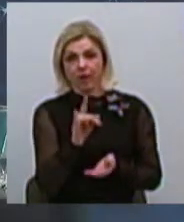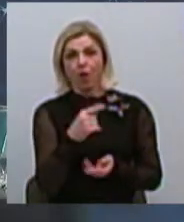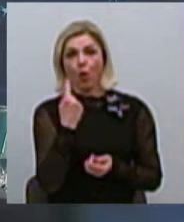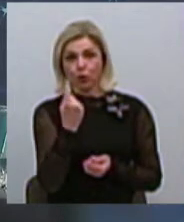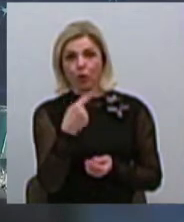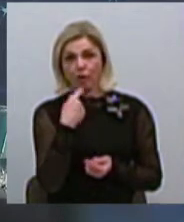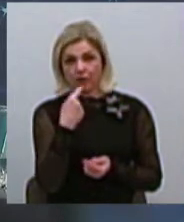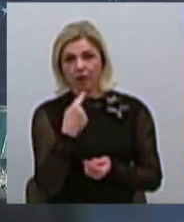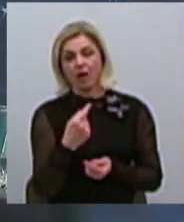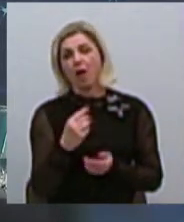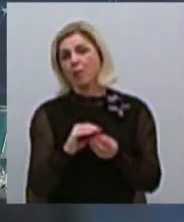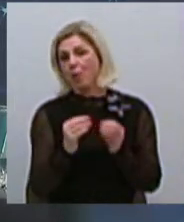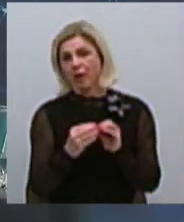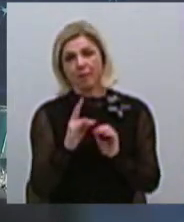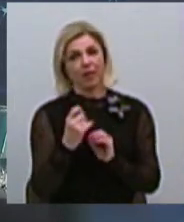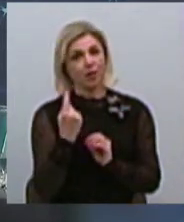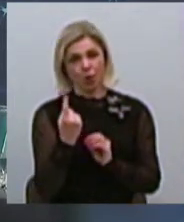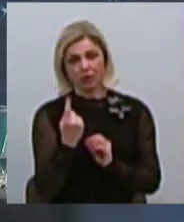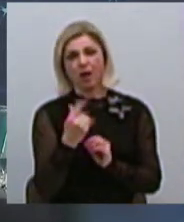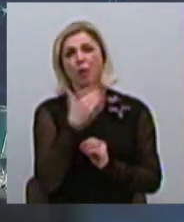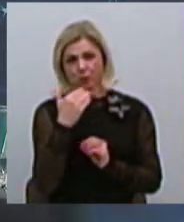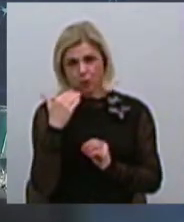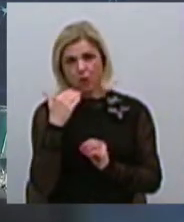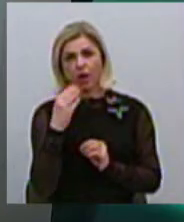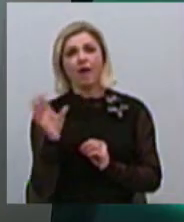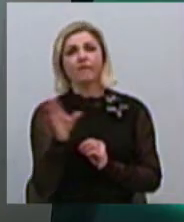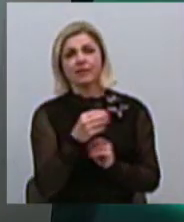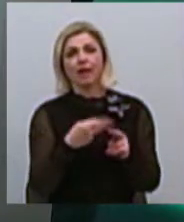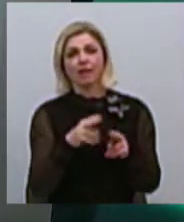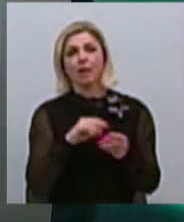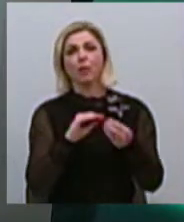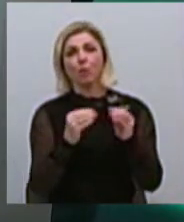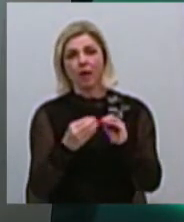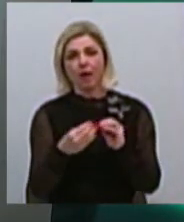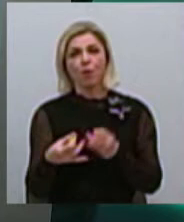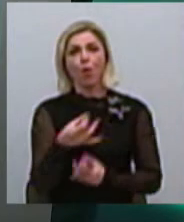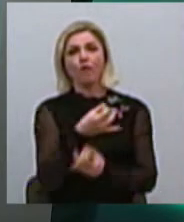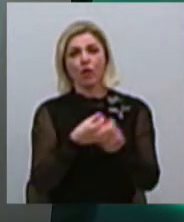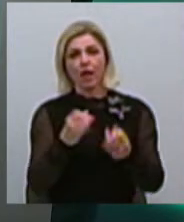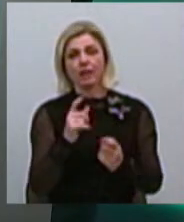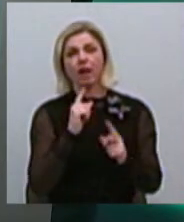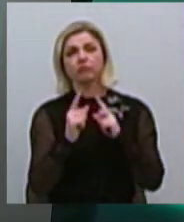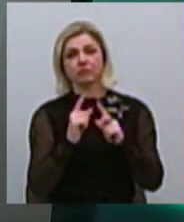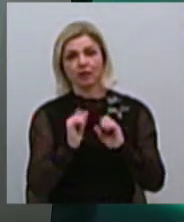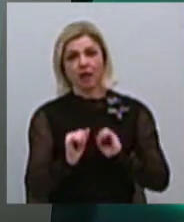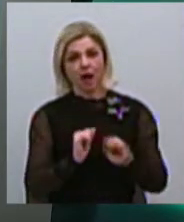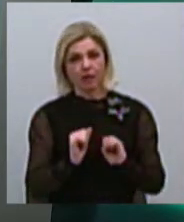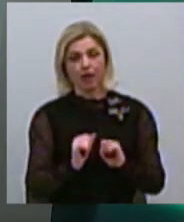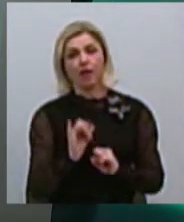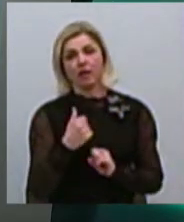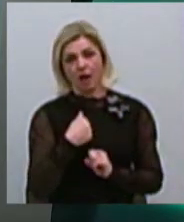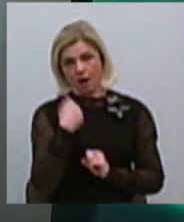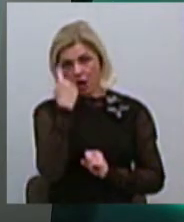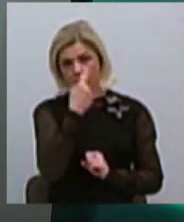Ну, вона не одна, звісно ж, на самом деле їх багато. Всі ці проблеми обговорюються на Координаційній Раді. Я лично